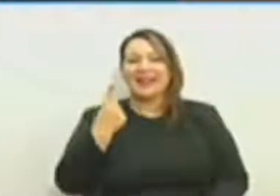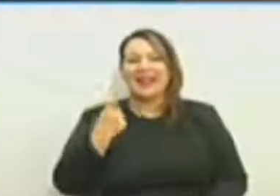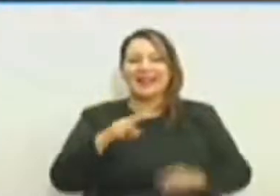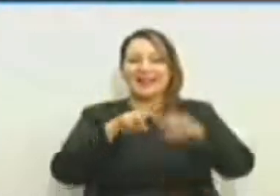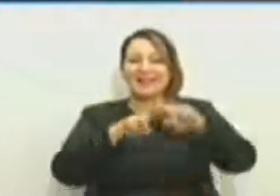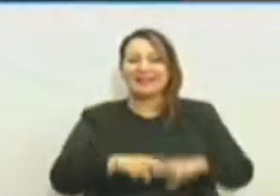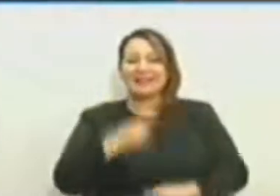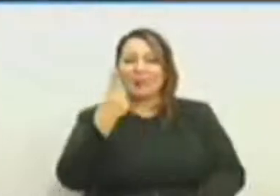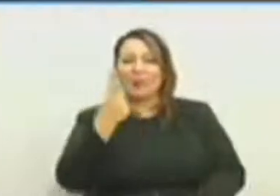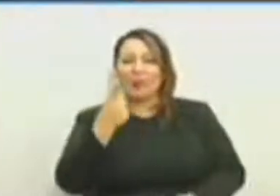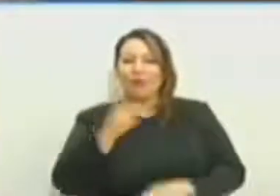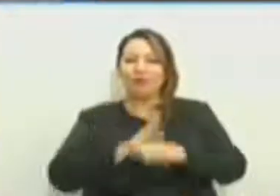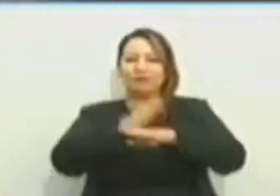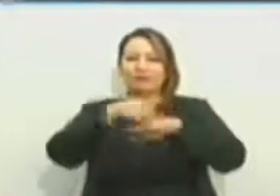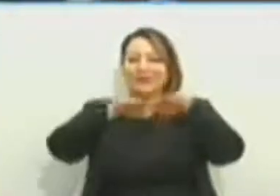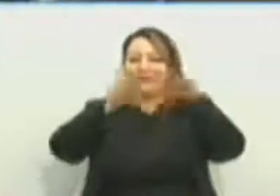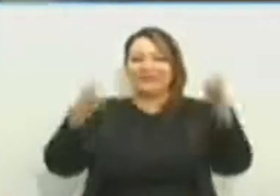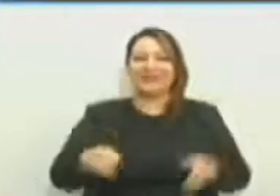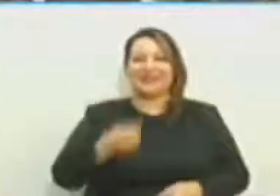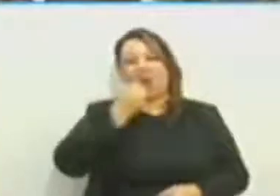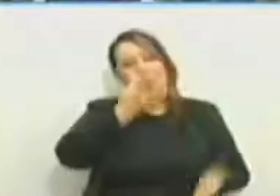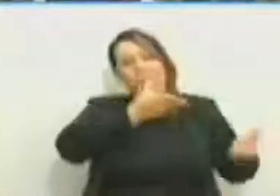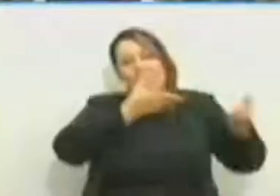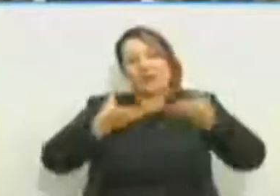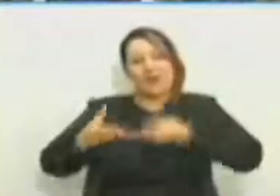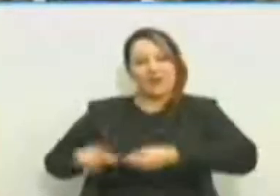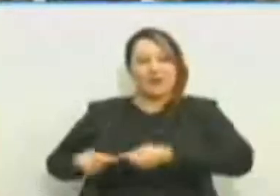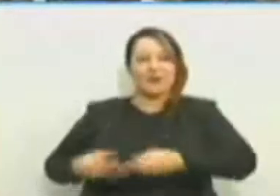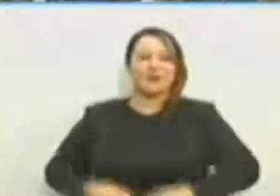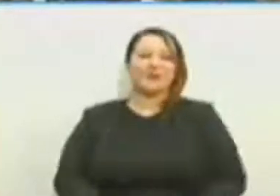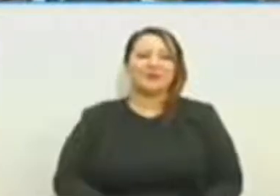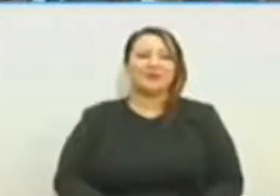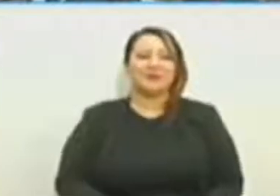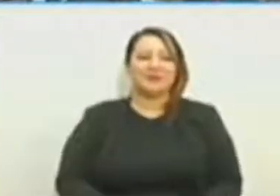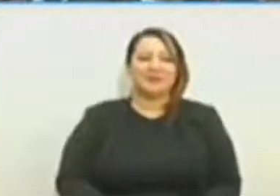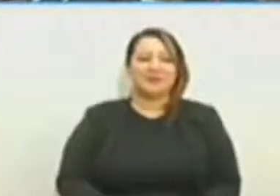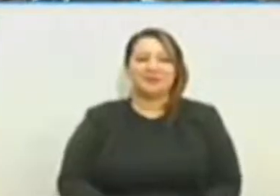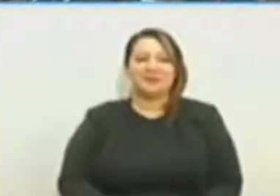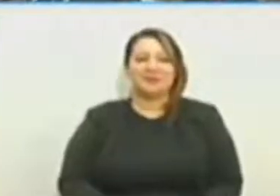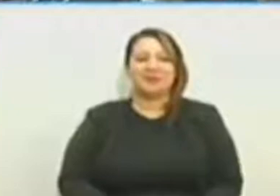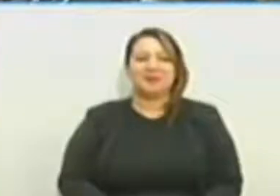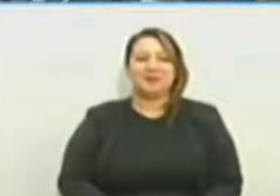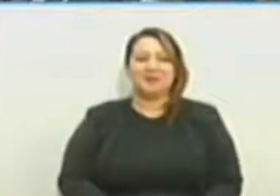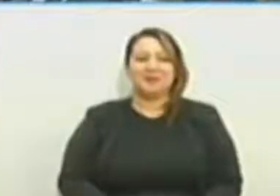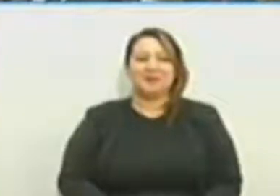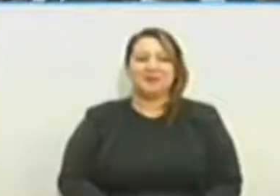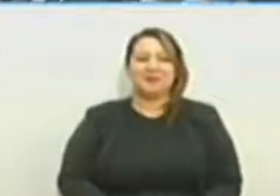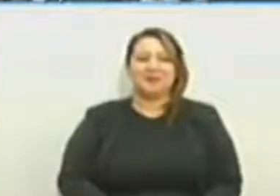خلينا نتطرحي فوق المنبر